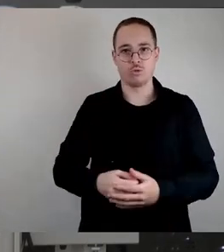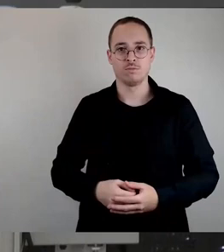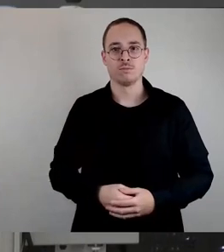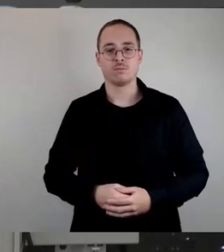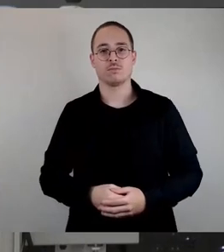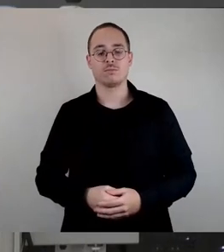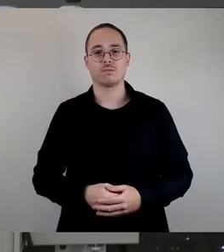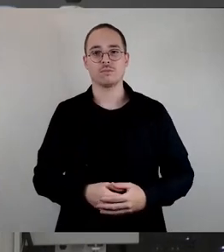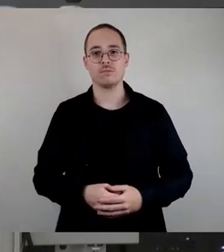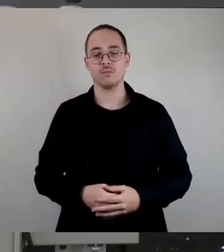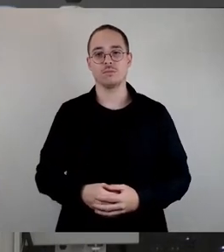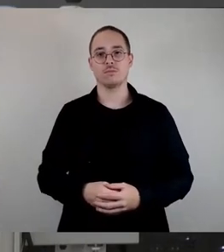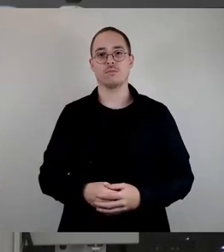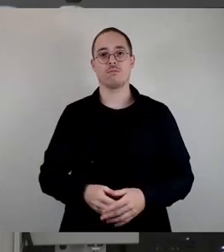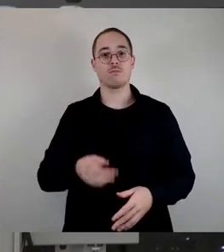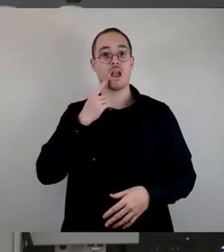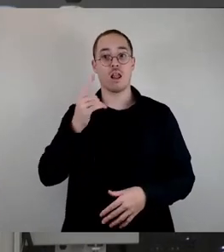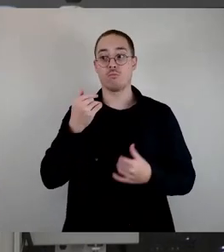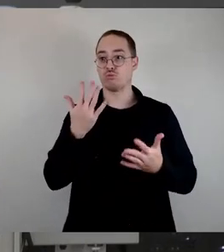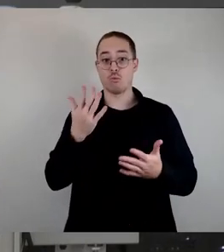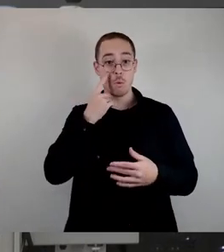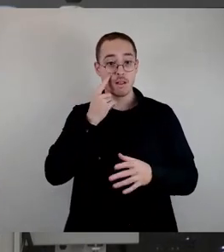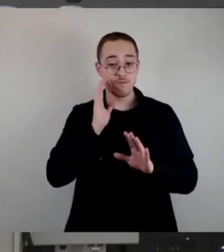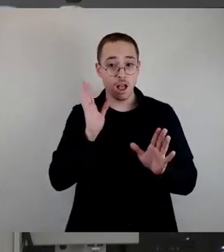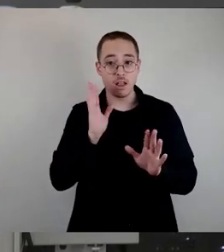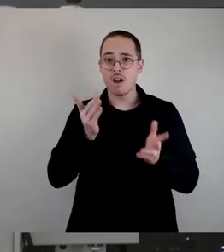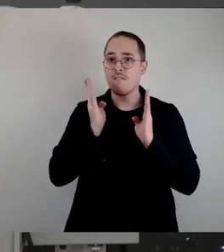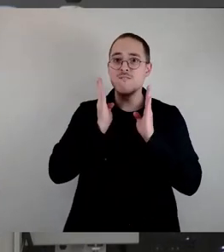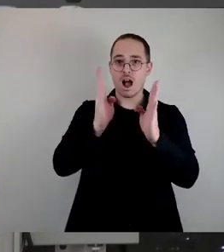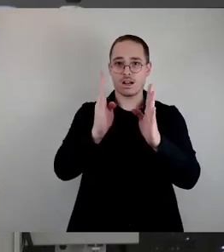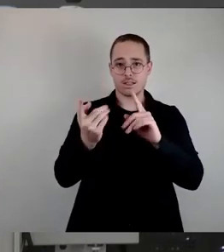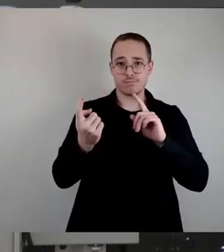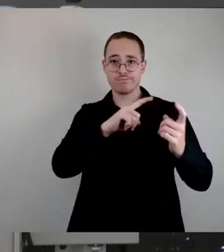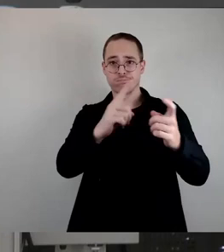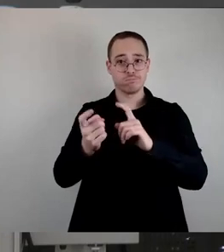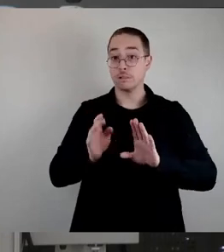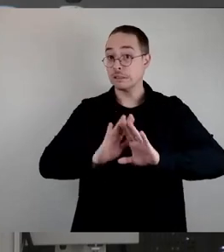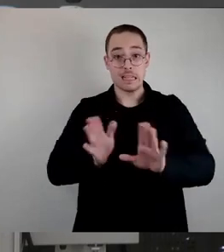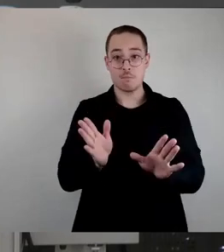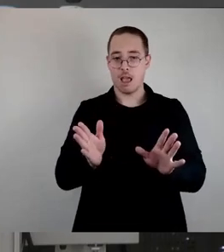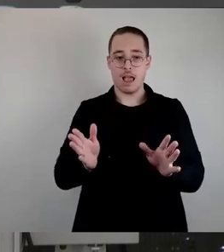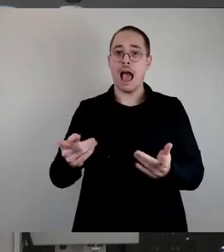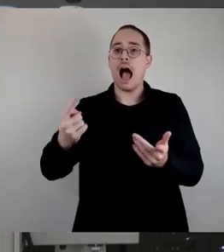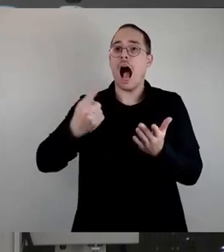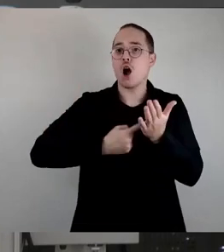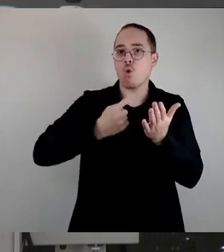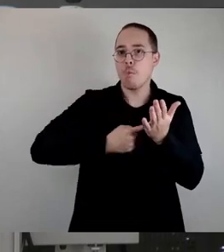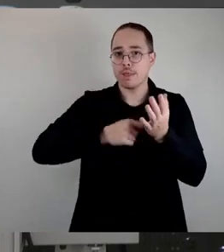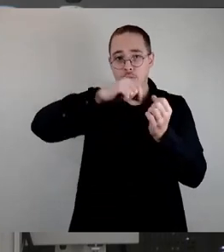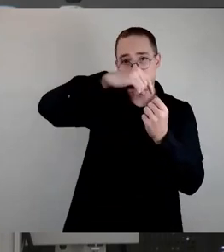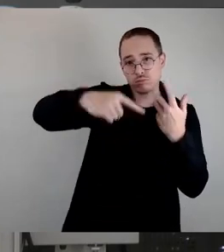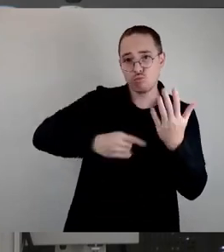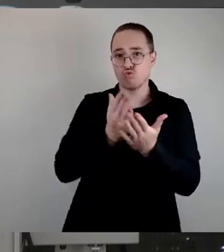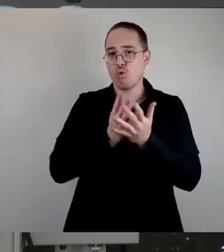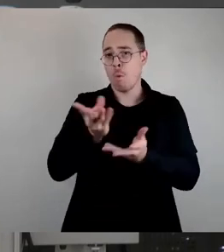im Moment, es ist gar kein fachlicher Dissens mehr. Die Argumente sind eigentlich ausgetauscht. Es gibt so viele Nachweise,